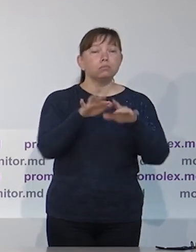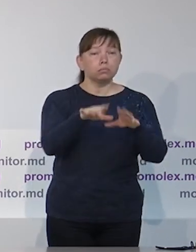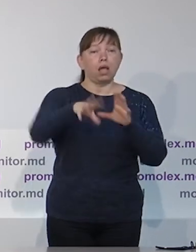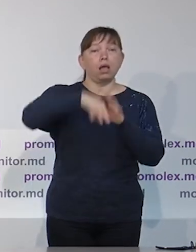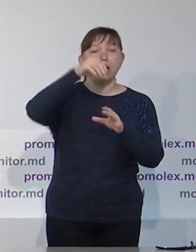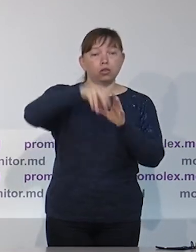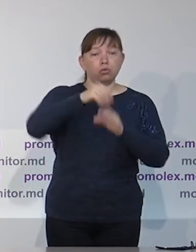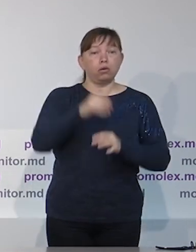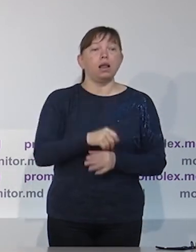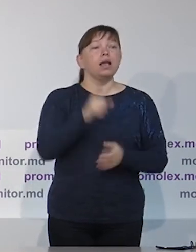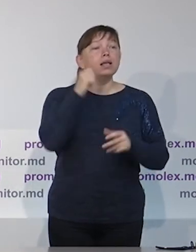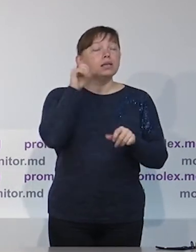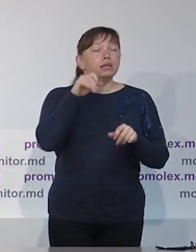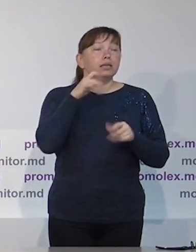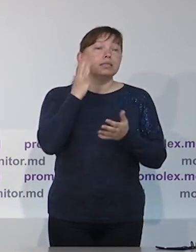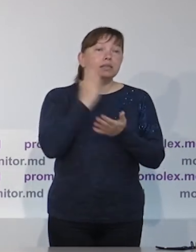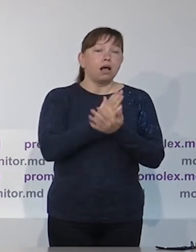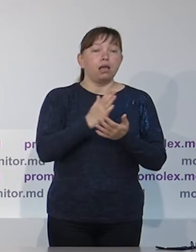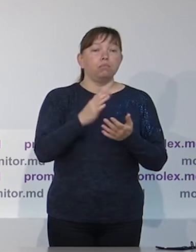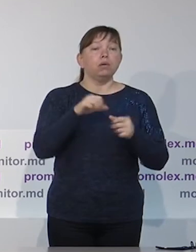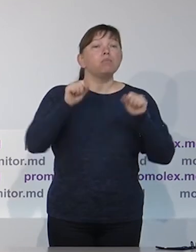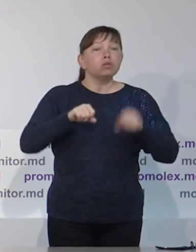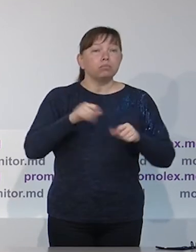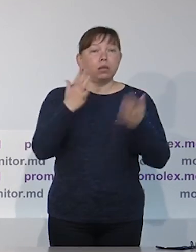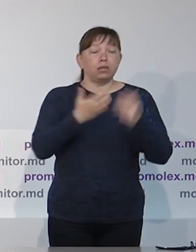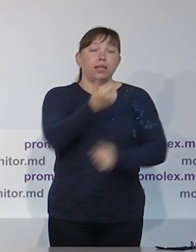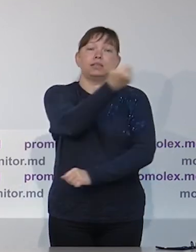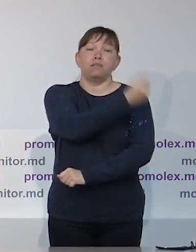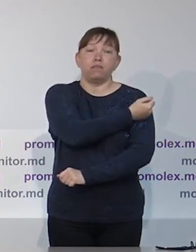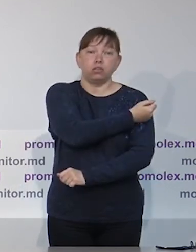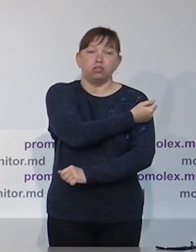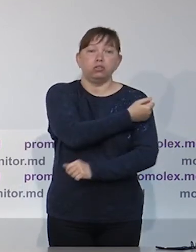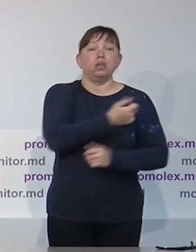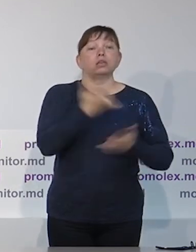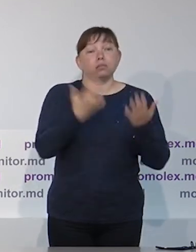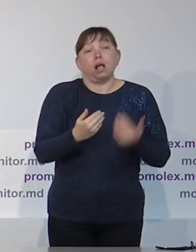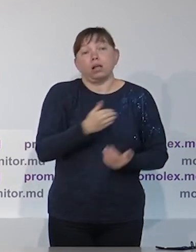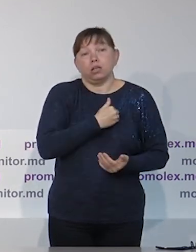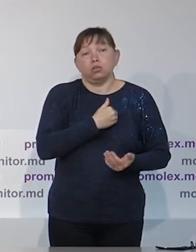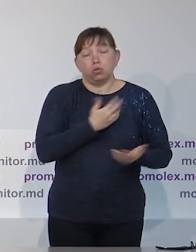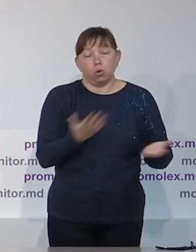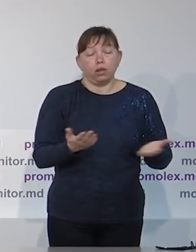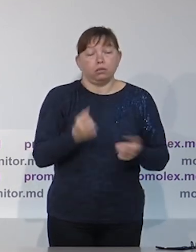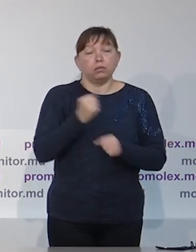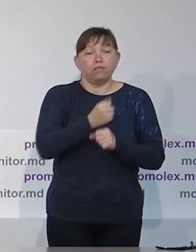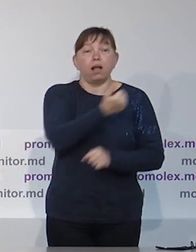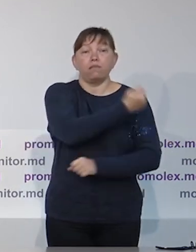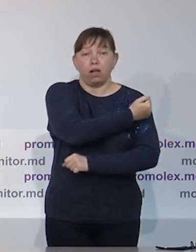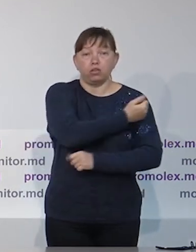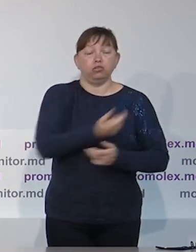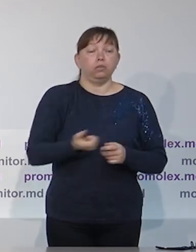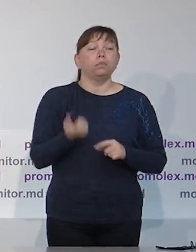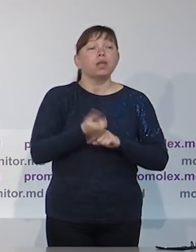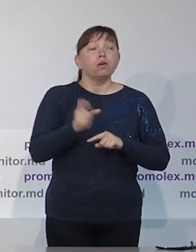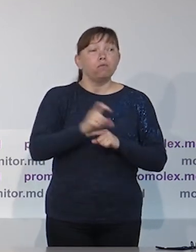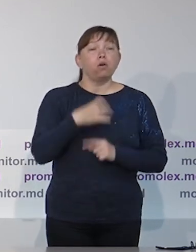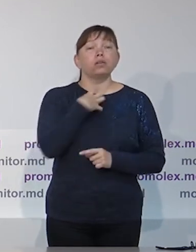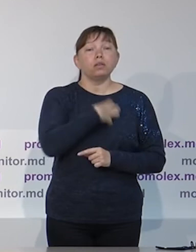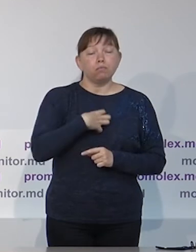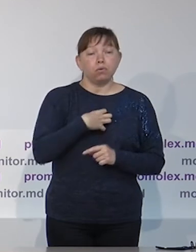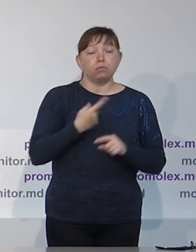служащие избирательной сферы, а также уполномоченные лица помогали в проведении избирательной и лица